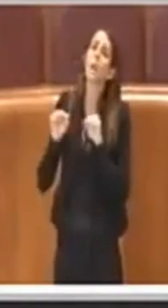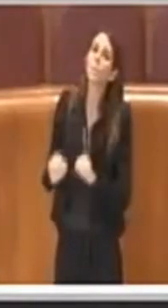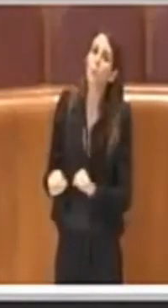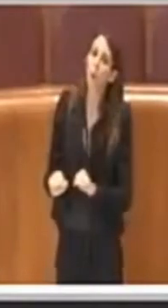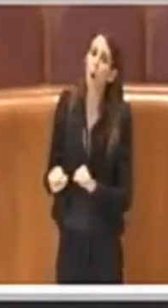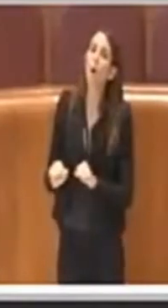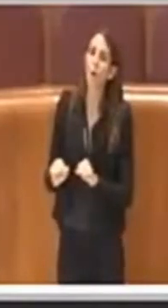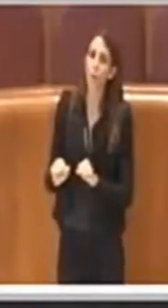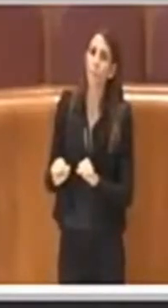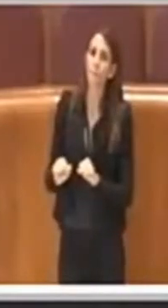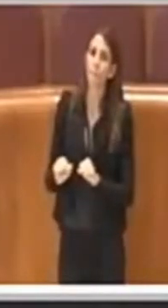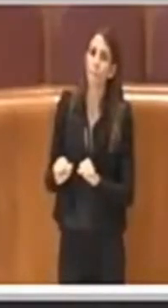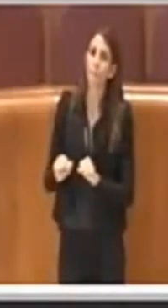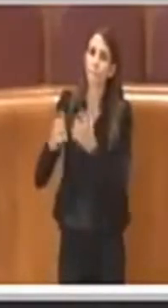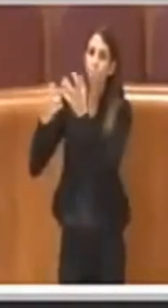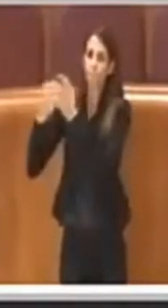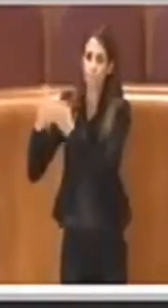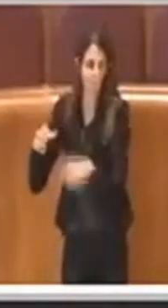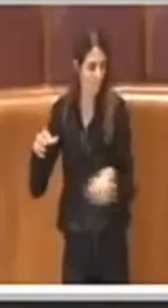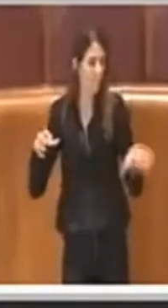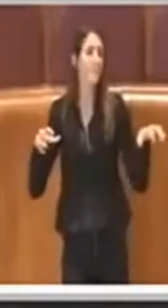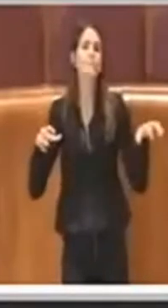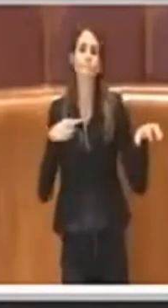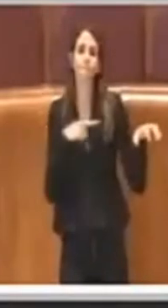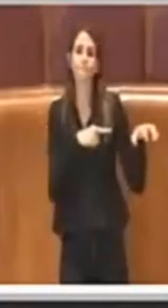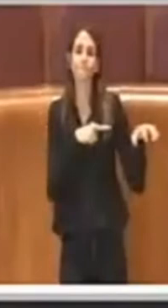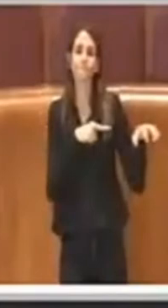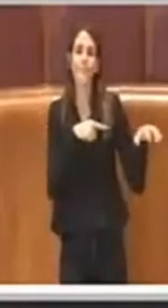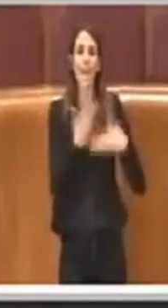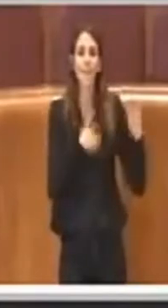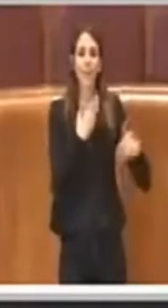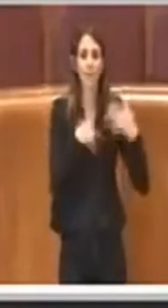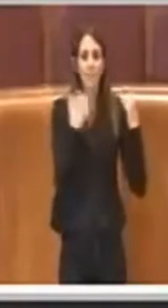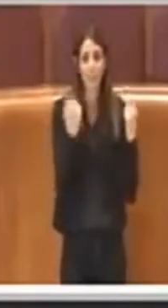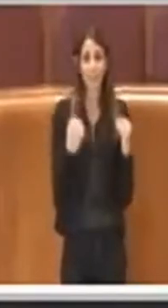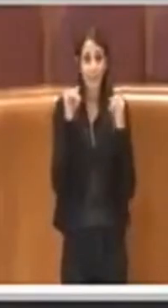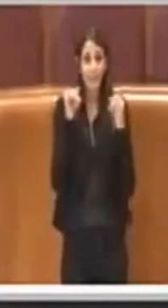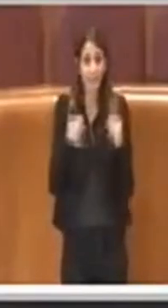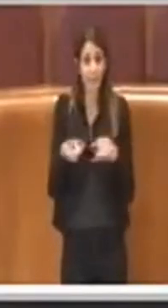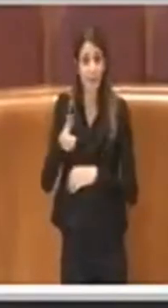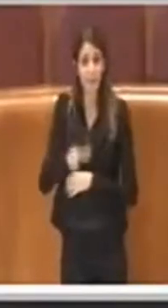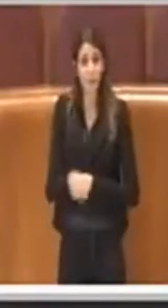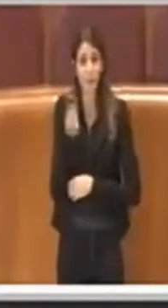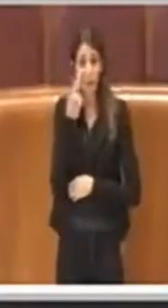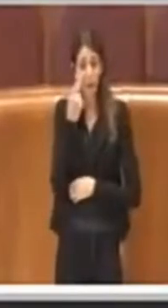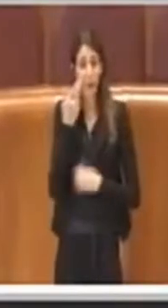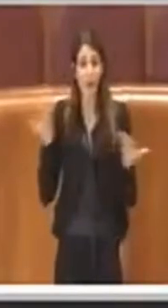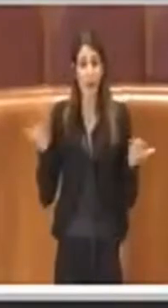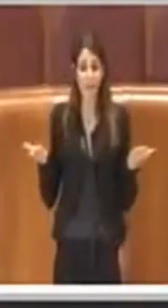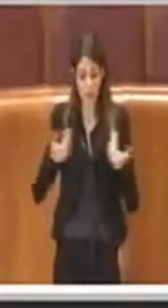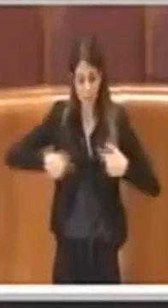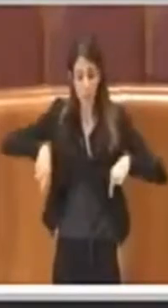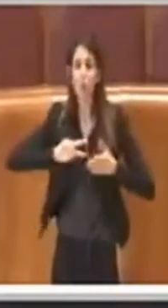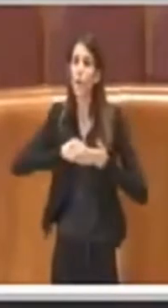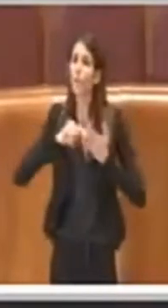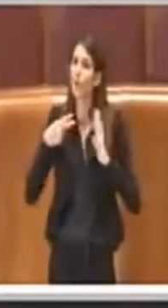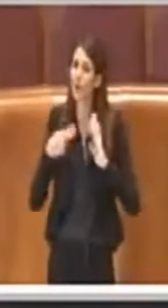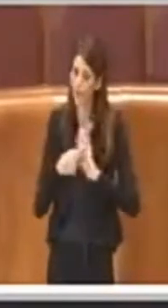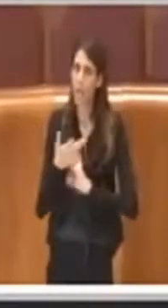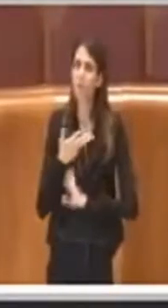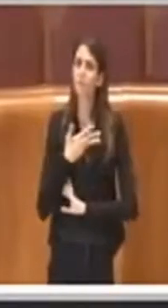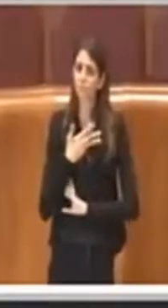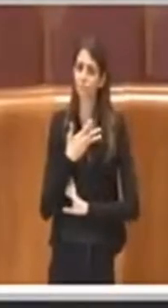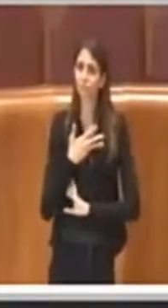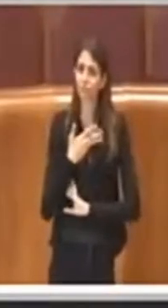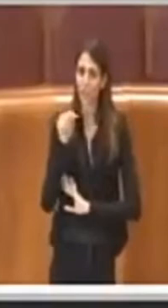anche destinata all'emergenza abitativa, sì perché guardate un po', noi abbiamo anche questo problema a Roma e